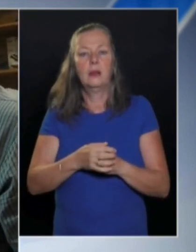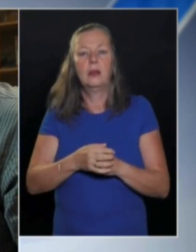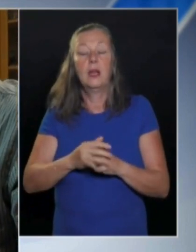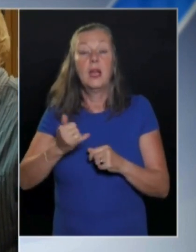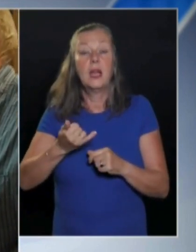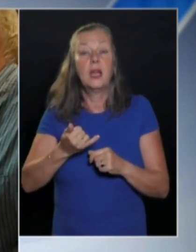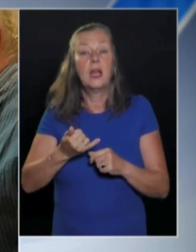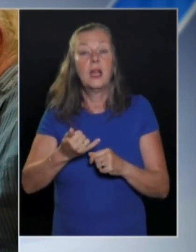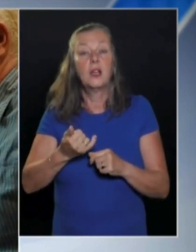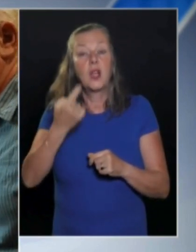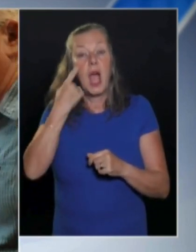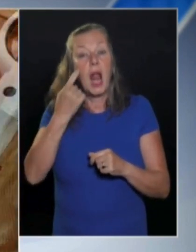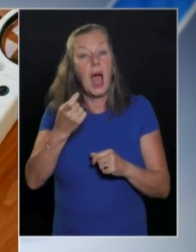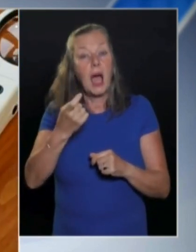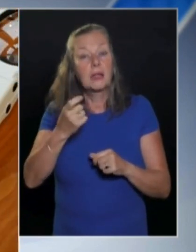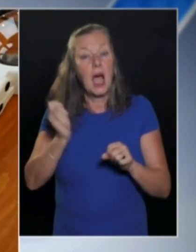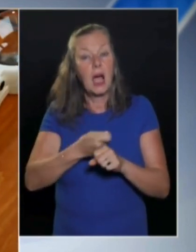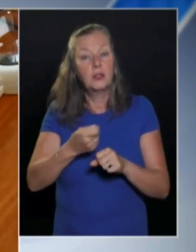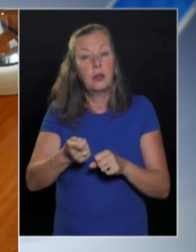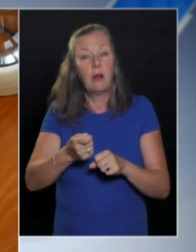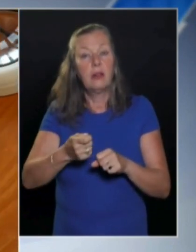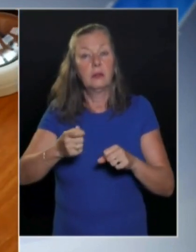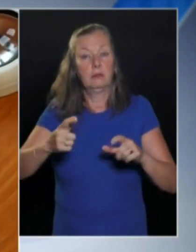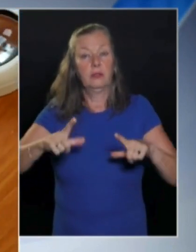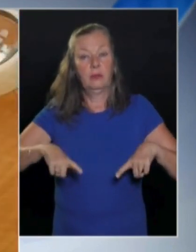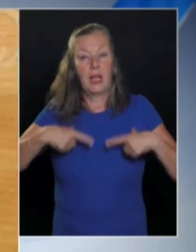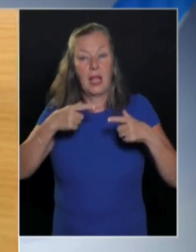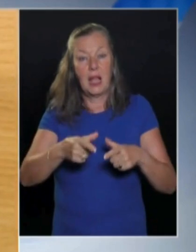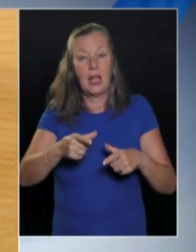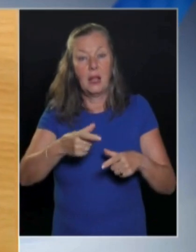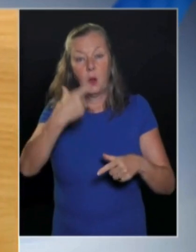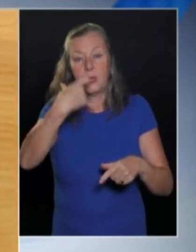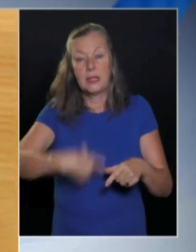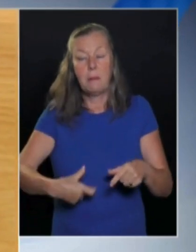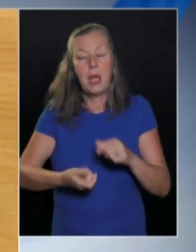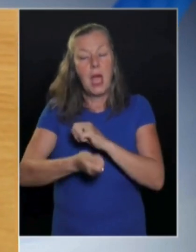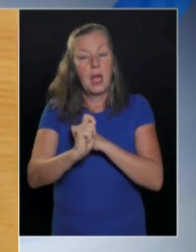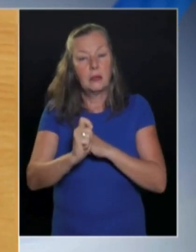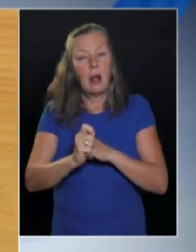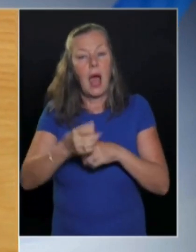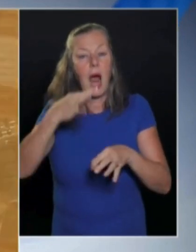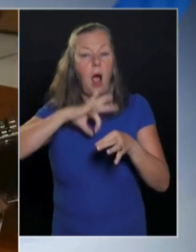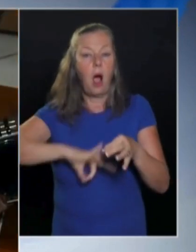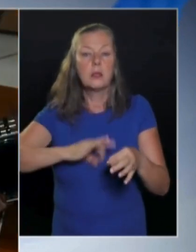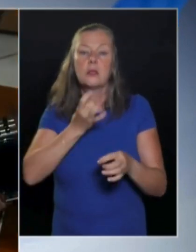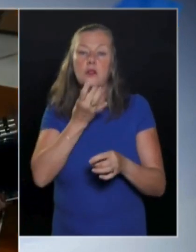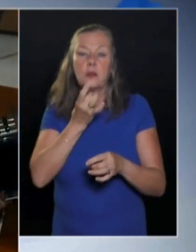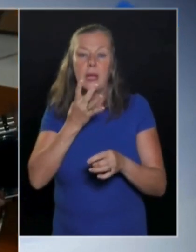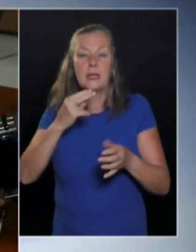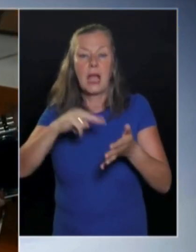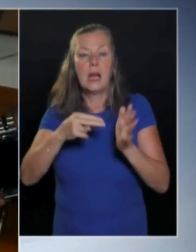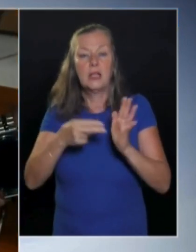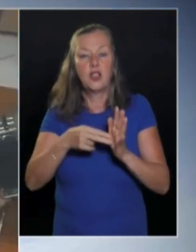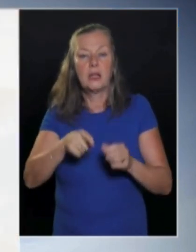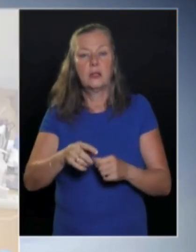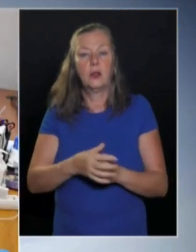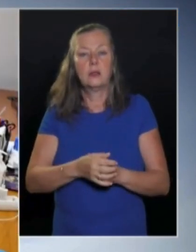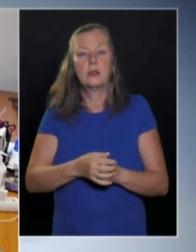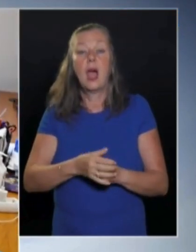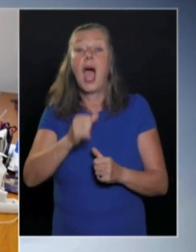mindenféle látástejésítménnyel élő személy találít magának valamilyen nagyon hasznos, speciális eszközt.